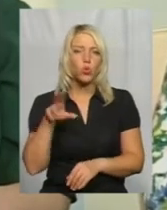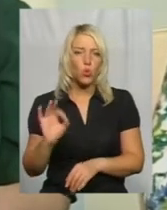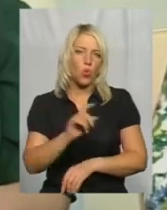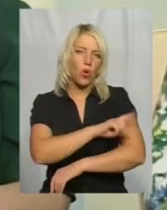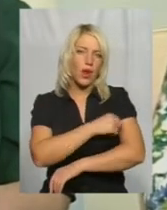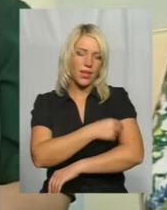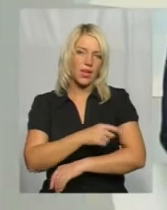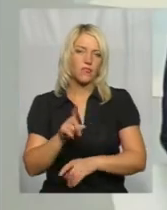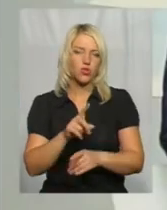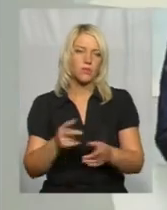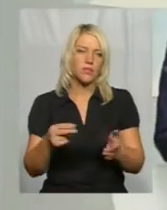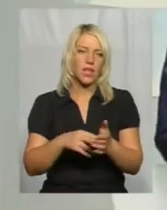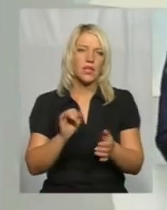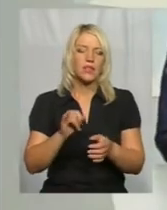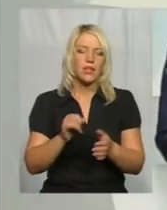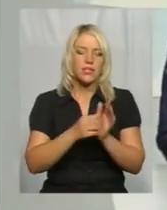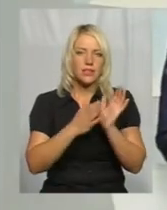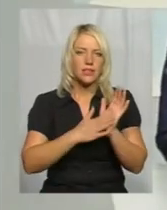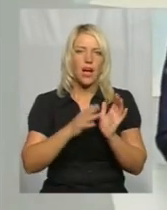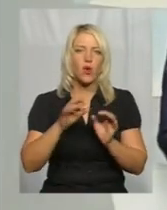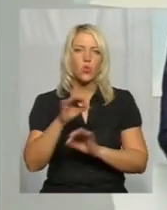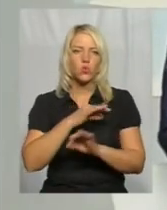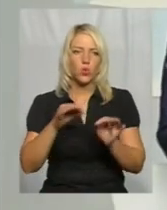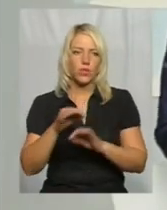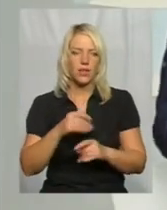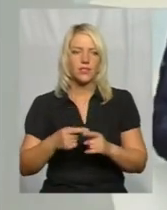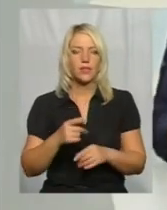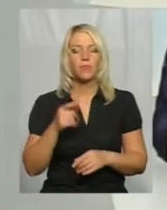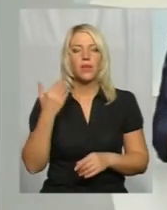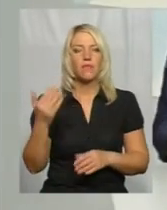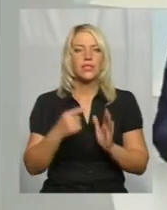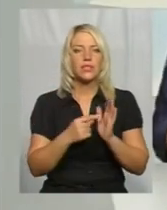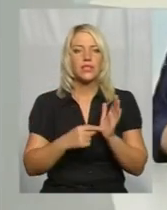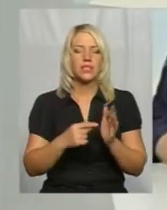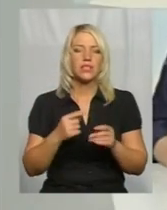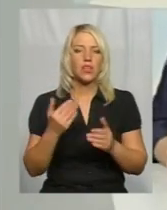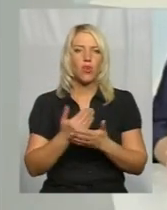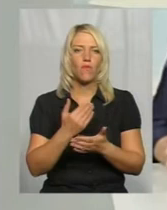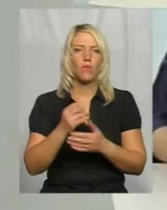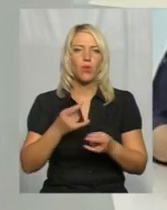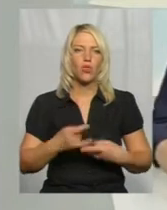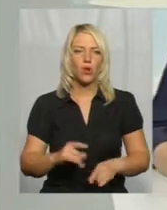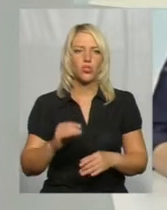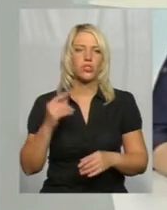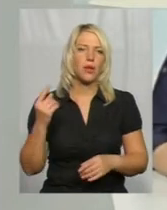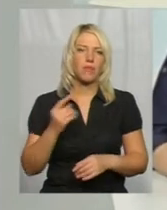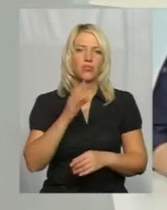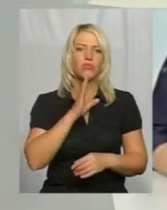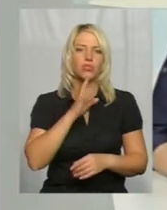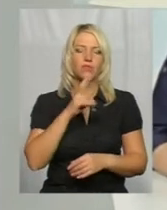консультації. І бачу на сторіночці лайв-центру, у фейсбук, ви ділитесь новиною про народження першої дівчинки, Крістіни. Що там за історія?